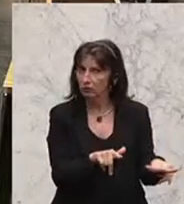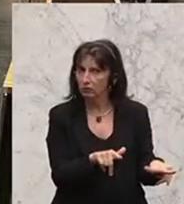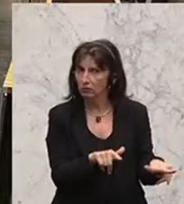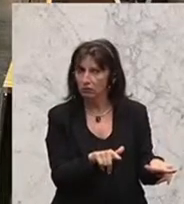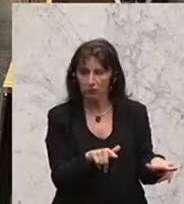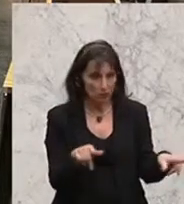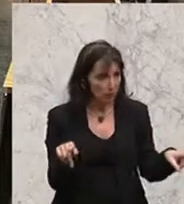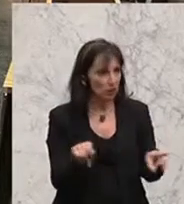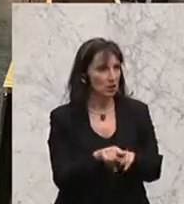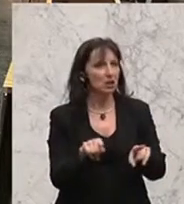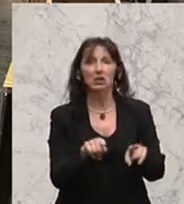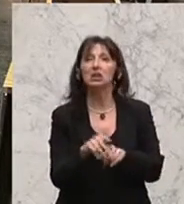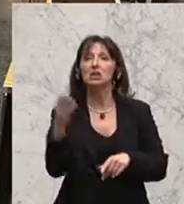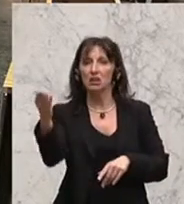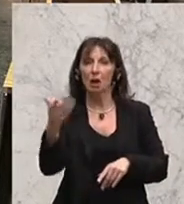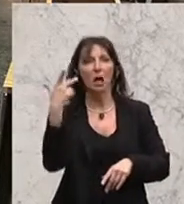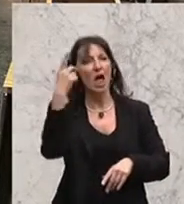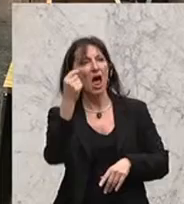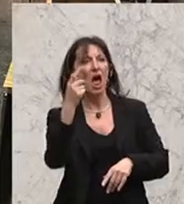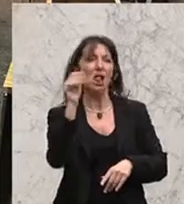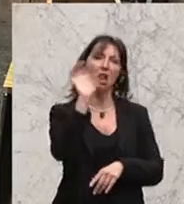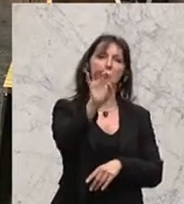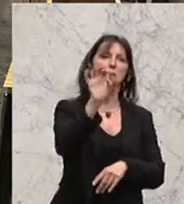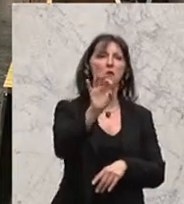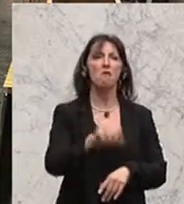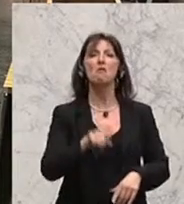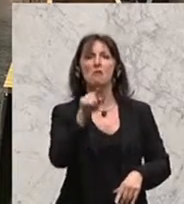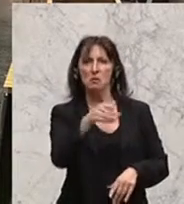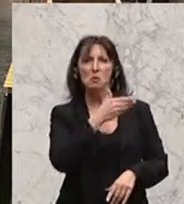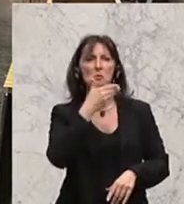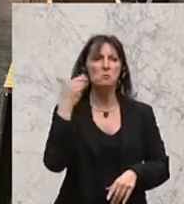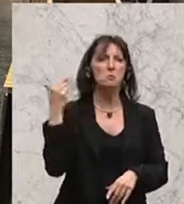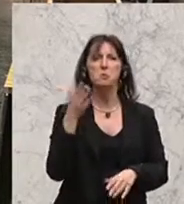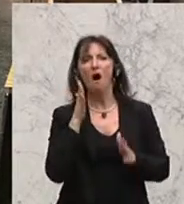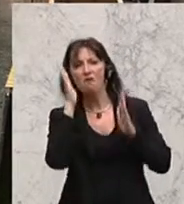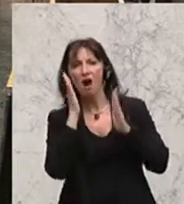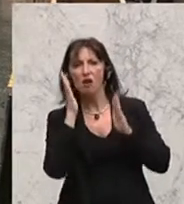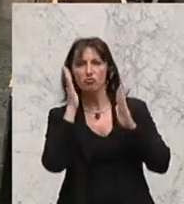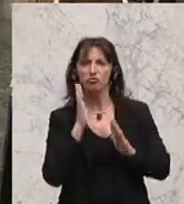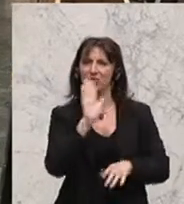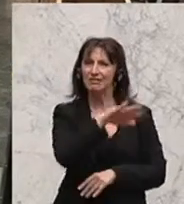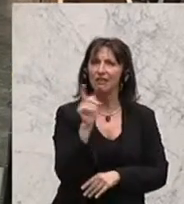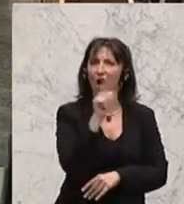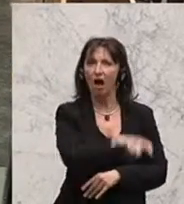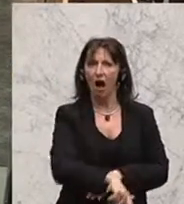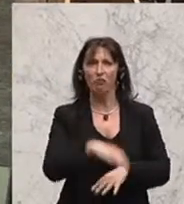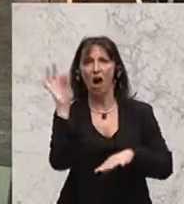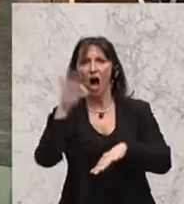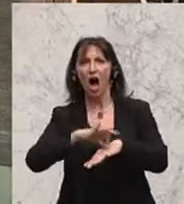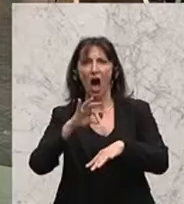So wie Sie die Eltern anprangern, die ihre Kinder nicht waschen oder keine ärztliche Unterstützung zukommen lassen, das ist auch eine